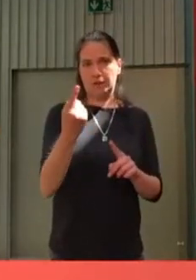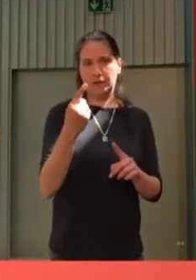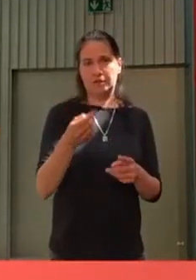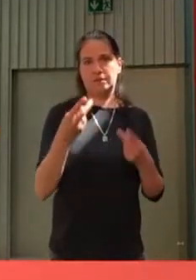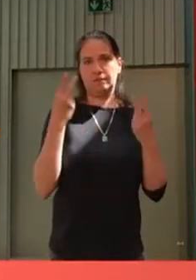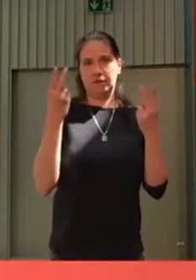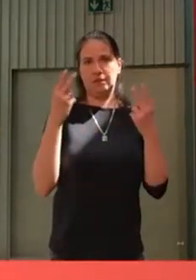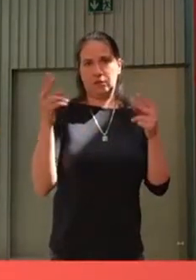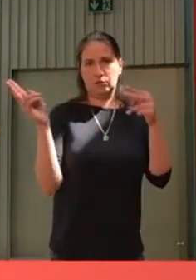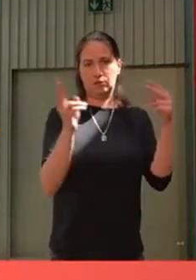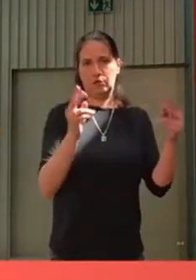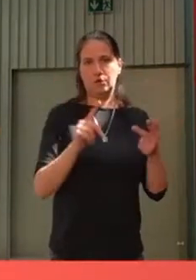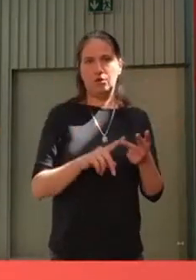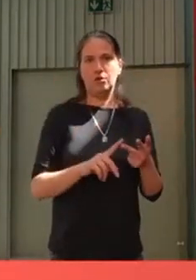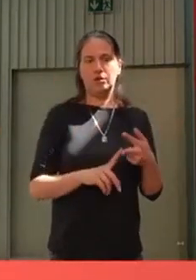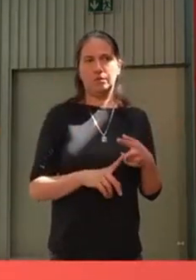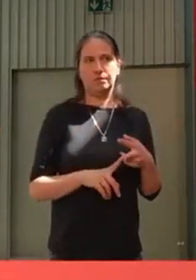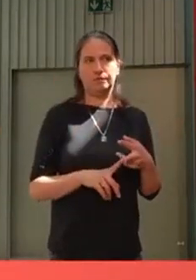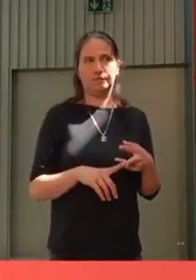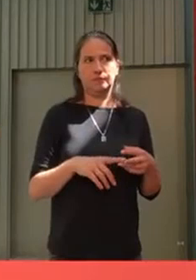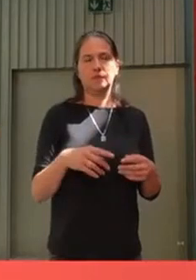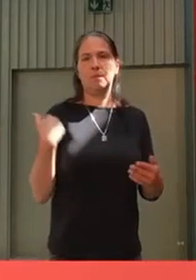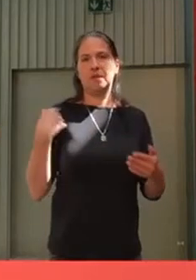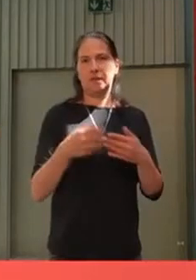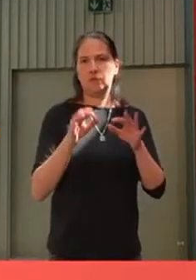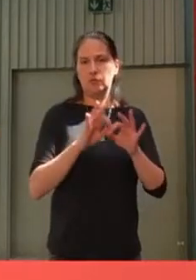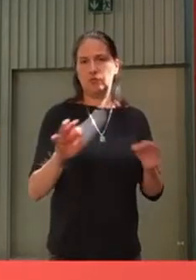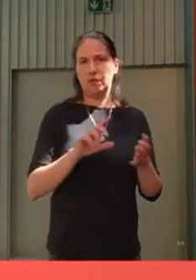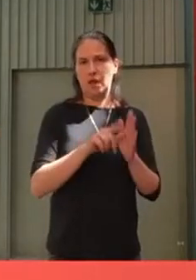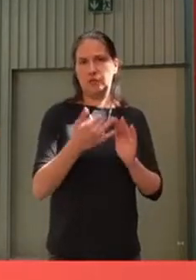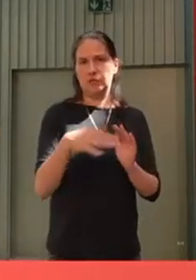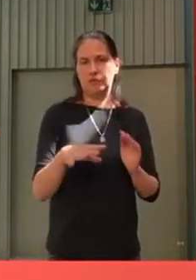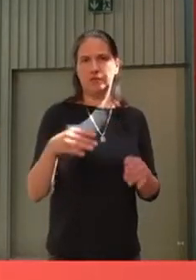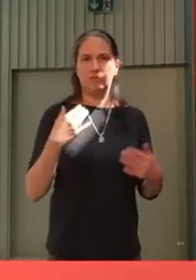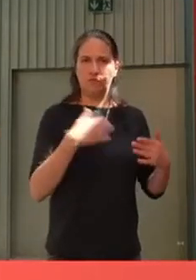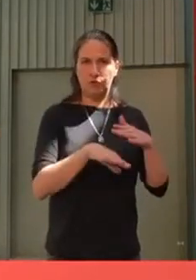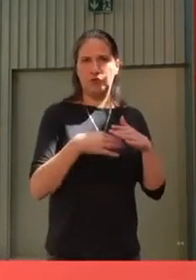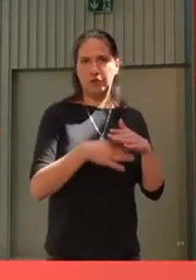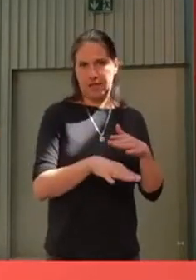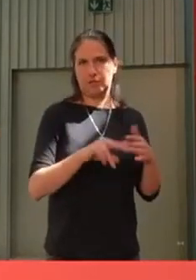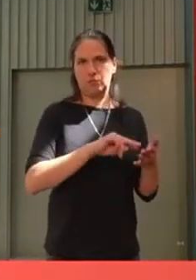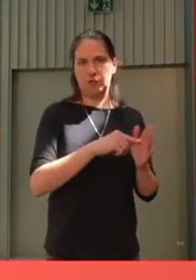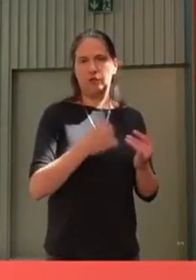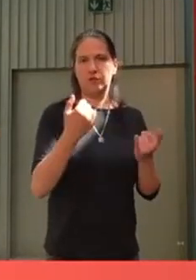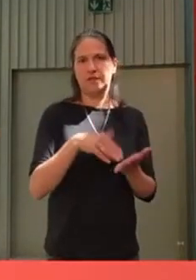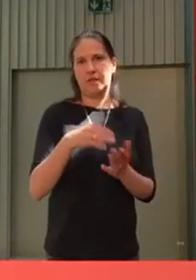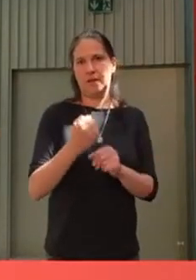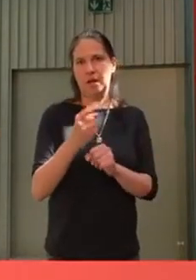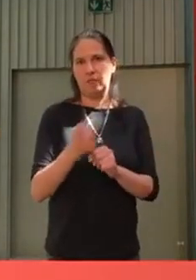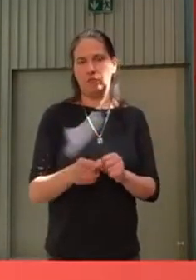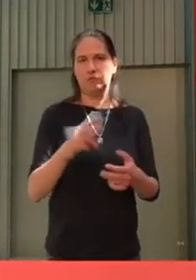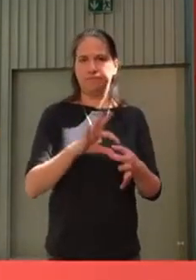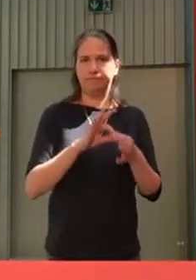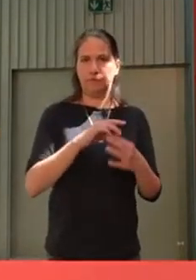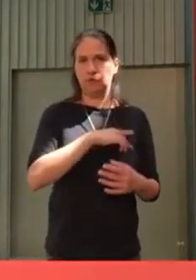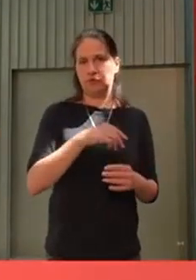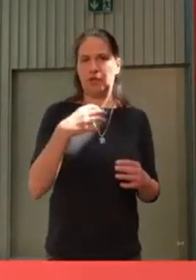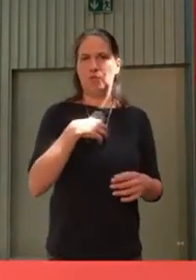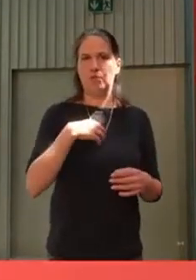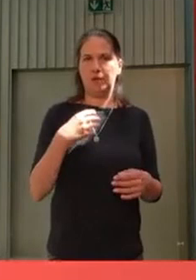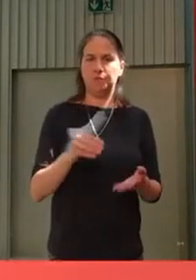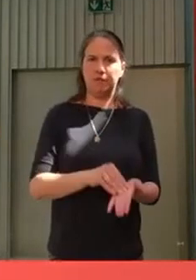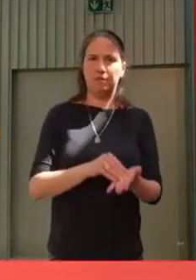Nummer eins zu haben. Wir haben Gutes geleistet in der Flüchtlingspolitik, aber jetzt müssen wir weitermachen, auch insbesondere das soziale Problem ist die